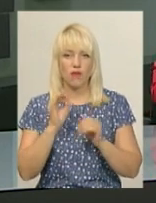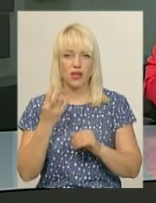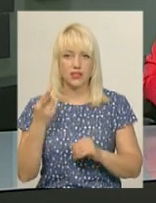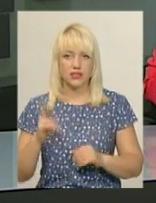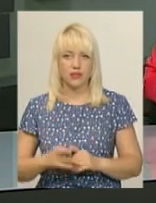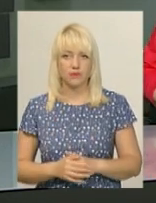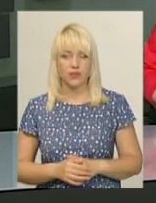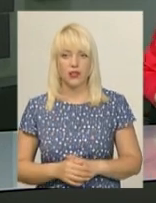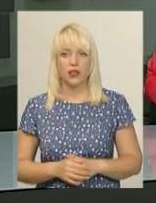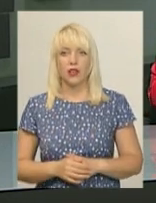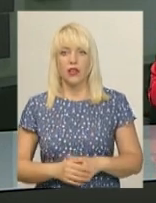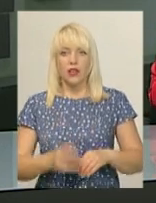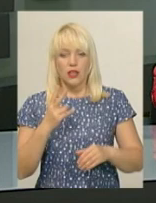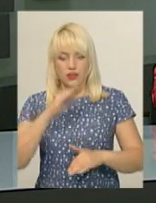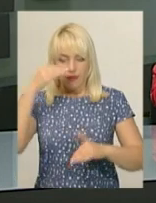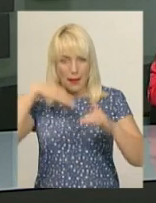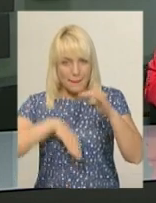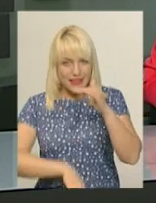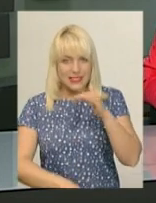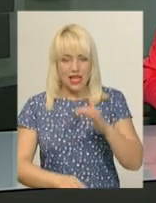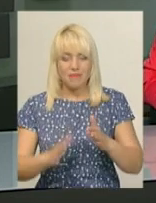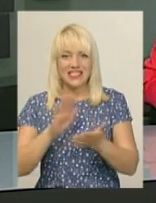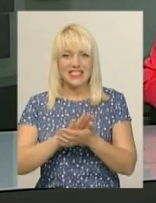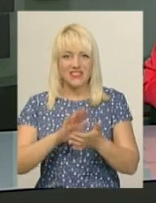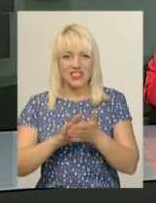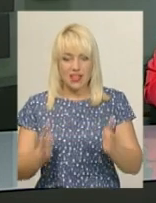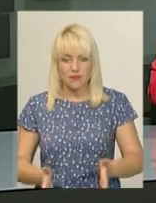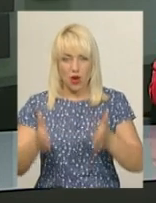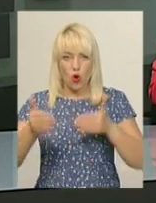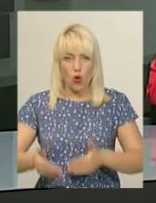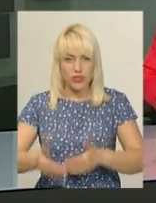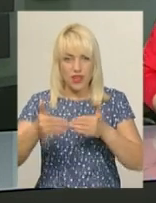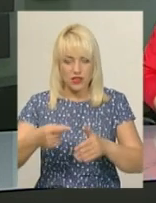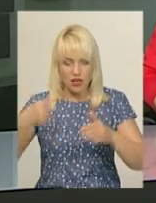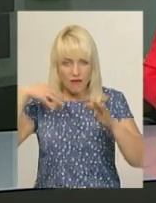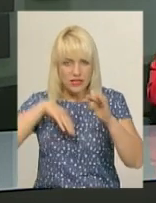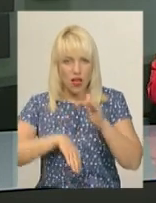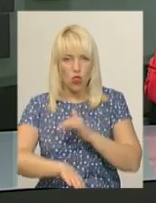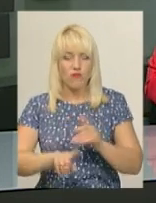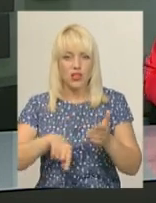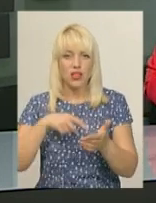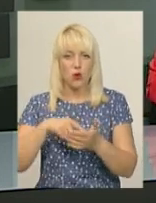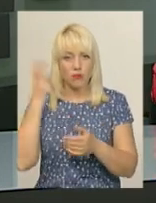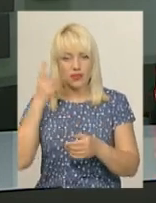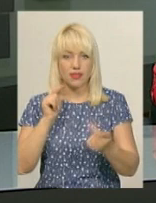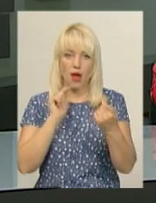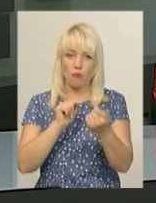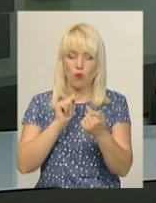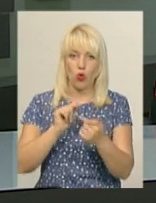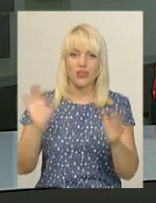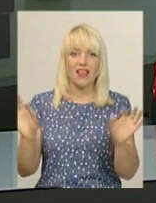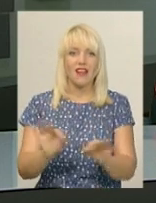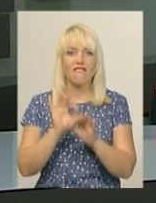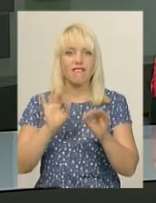Два підземних сміттєвих контейнери сьогодні встановили у Хмельницькому. Один із них навпроти обласної філармонії, інший – на вулиці